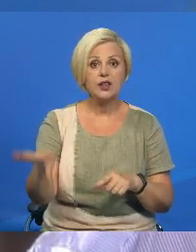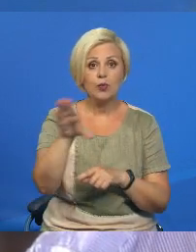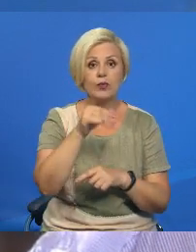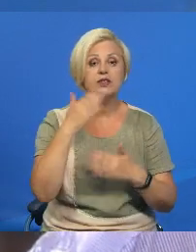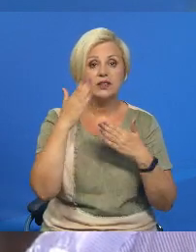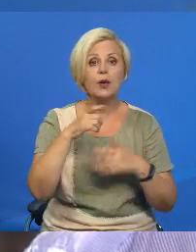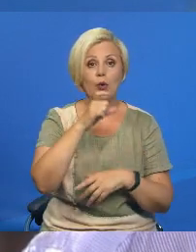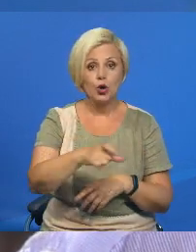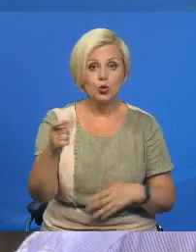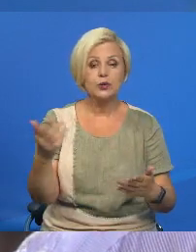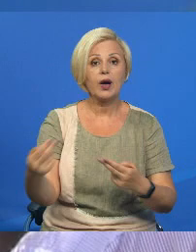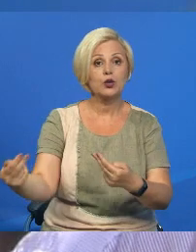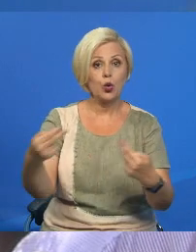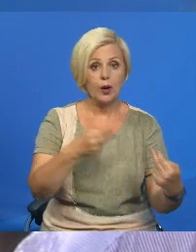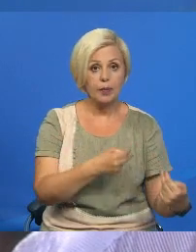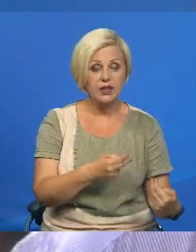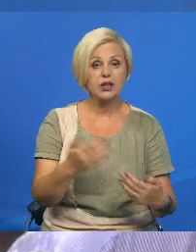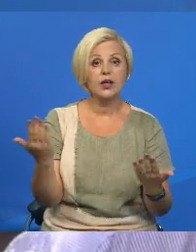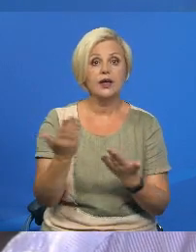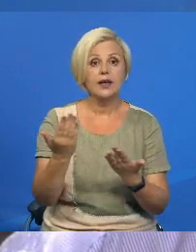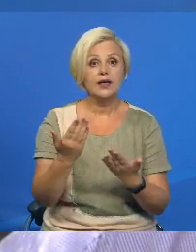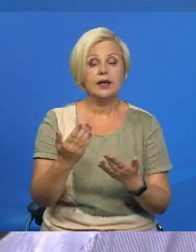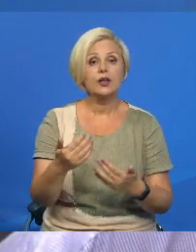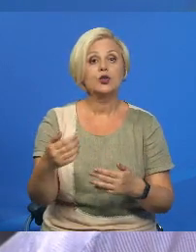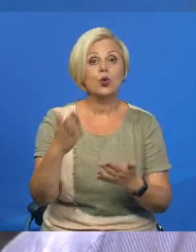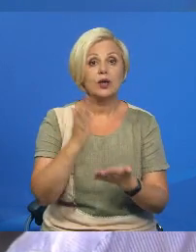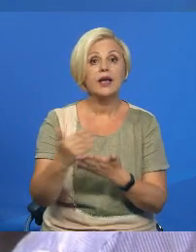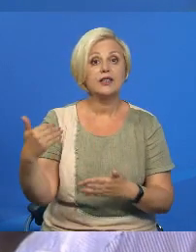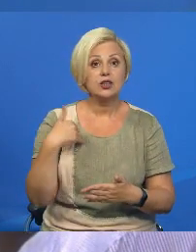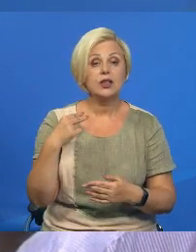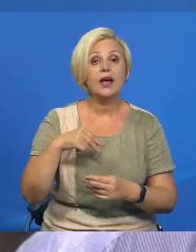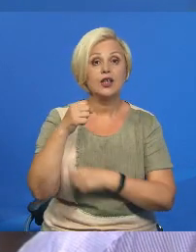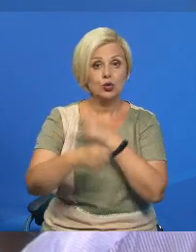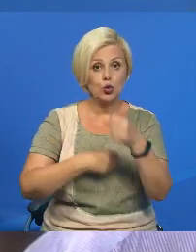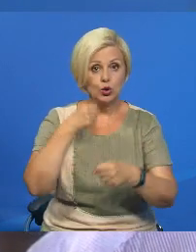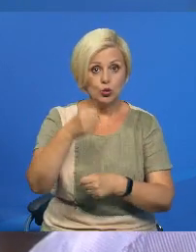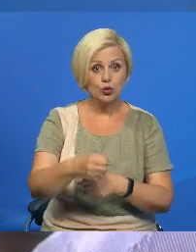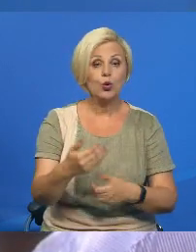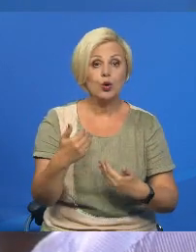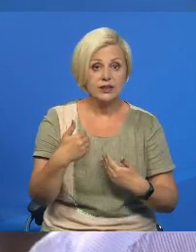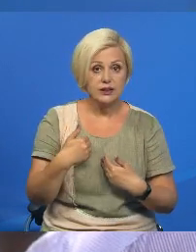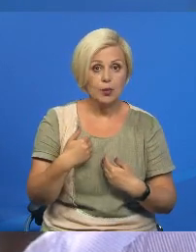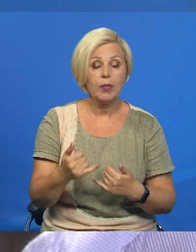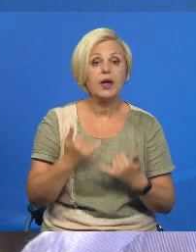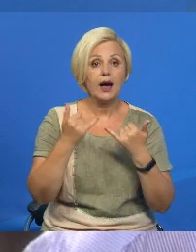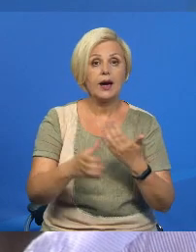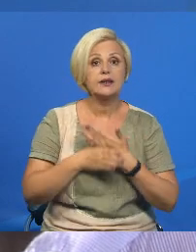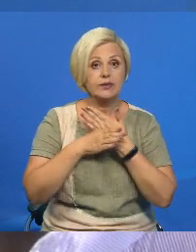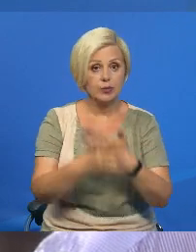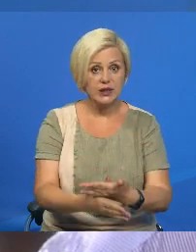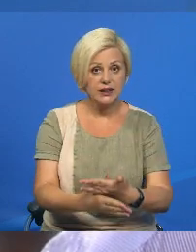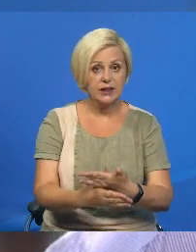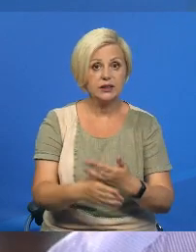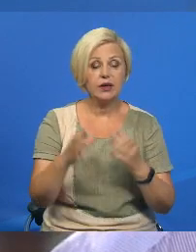людям, которые приезжают и которые изъявляют желание трудоустроиться, естественно, мы оказываем содействие.